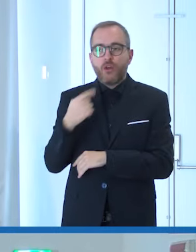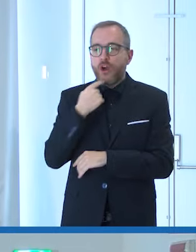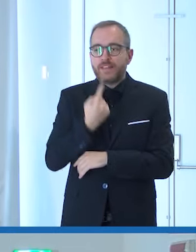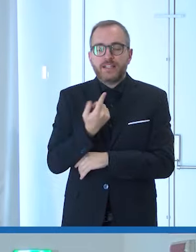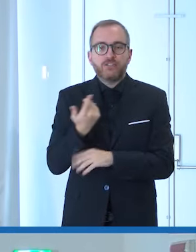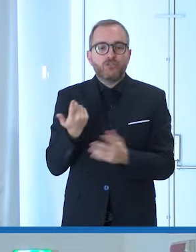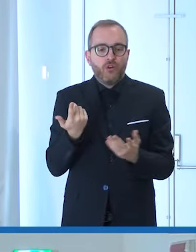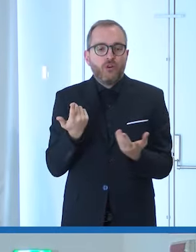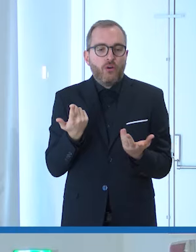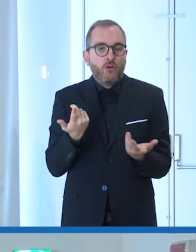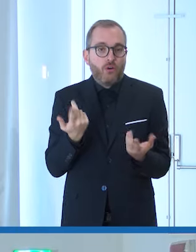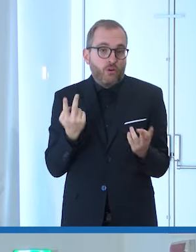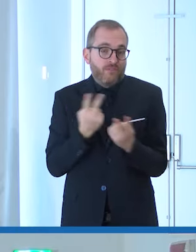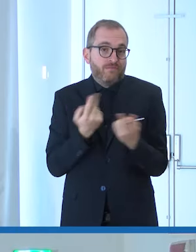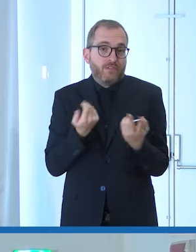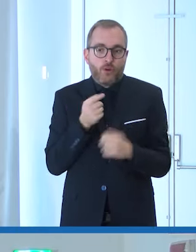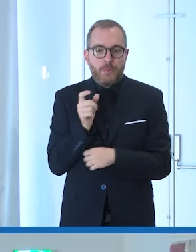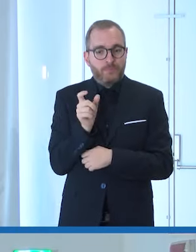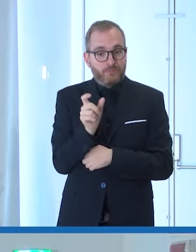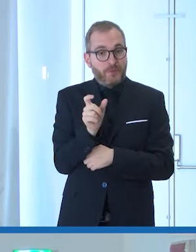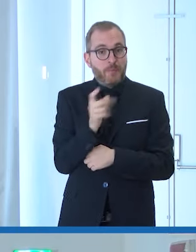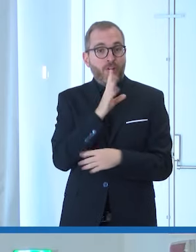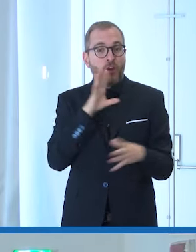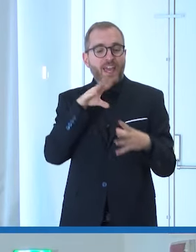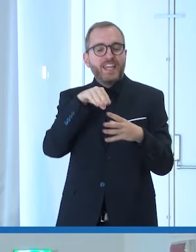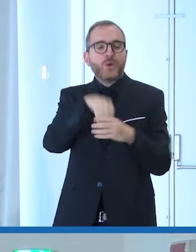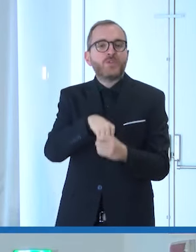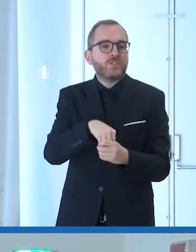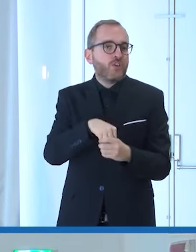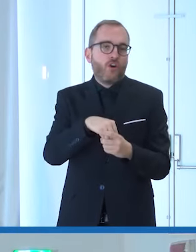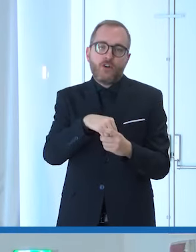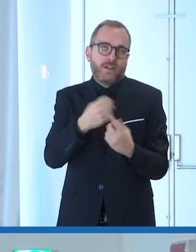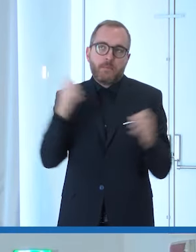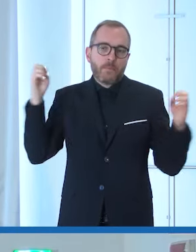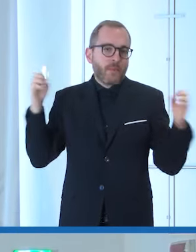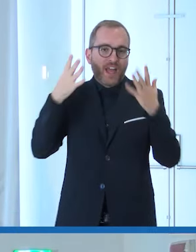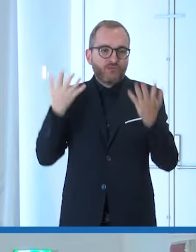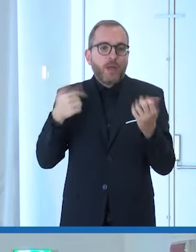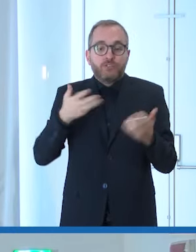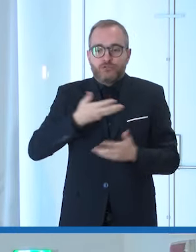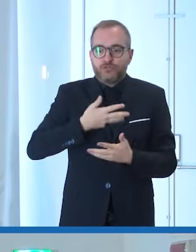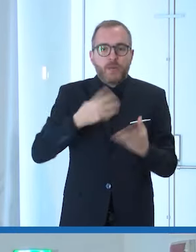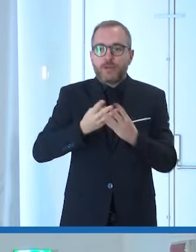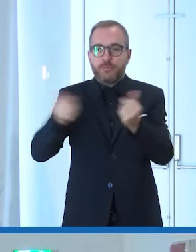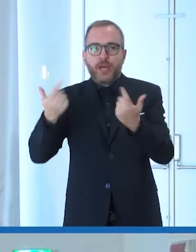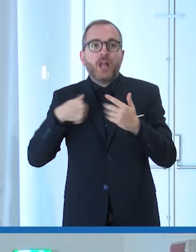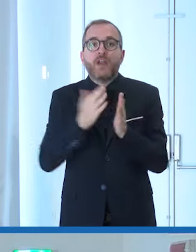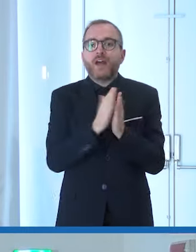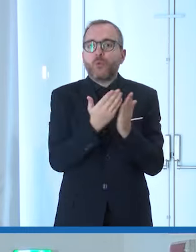l'inclusione è una parola magica quando esiste e scompare l'abbiamo voluto mettere all'inizio della guida perché